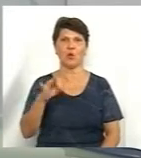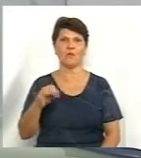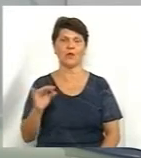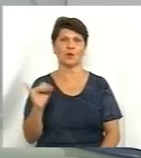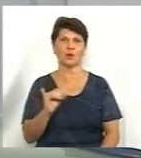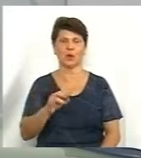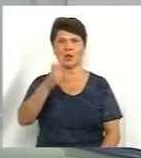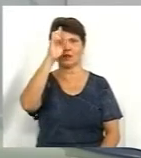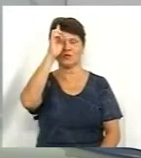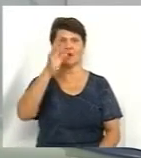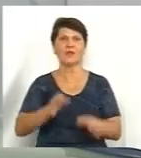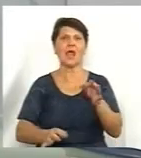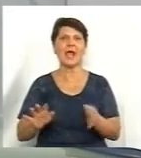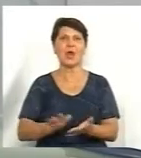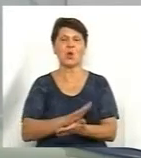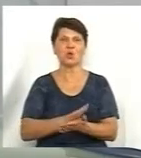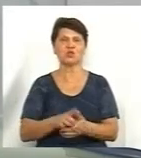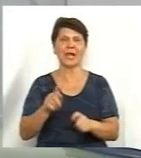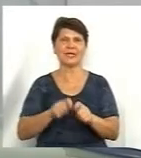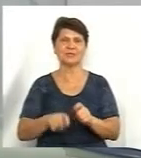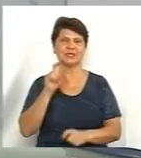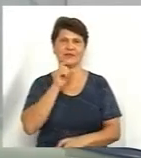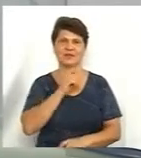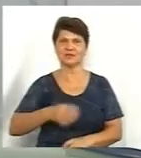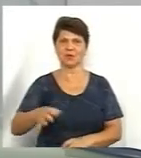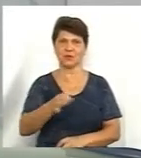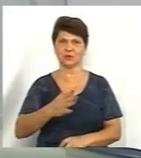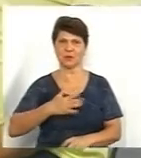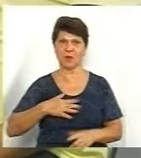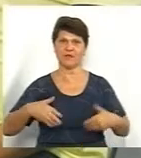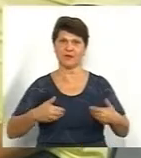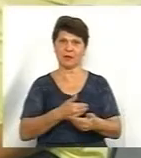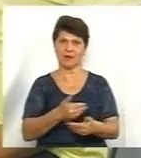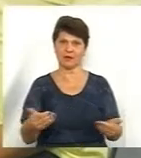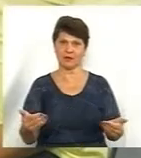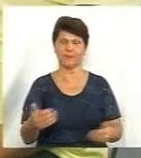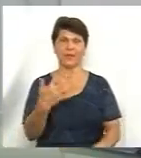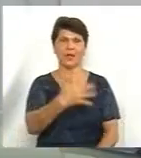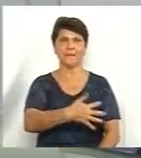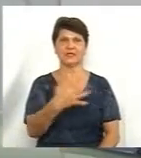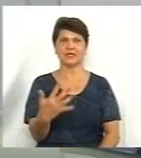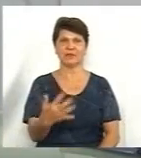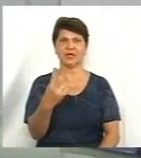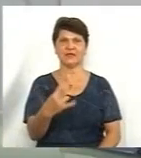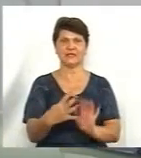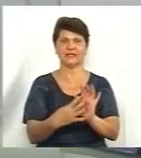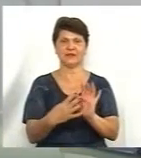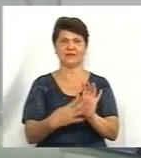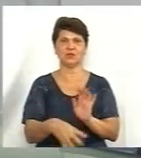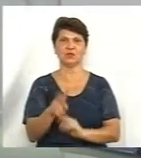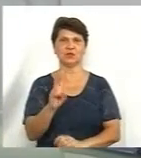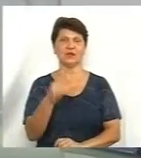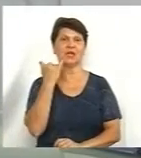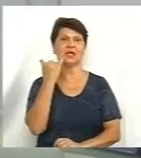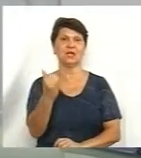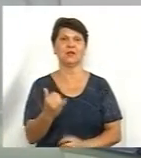екологічної інспекції України у Вінницькій області. Мої вітання. 55-29-92. Телефон для